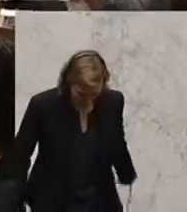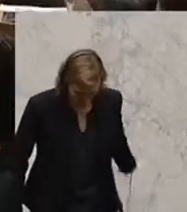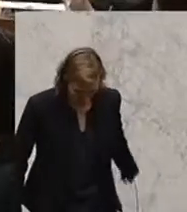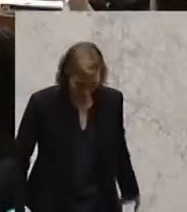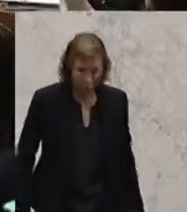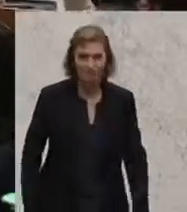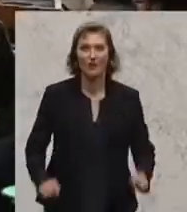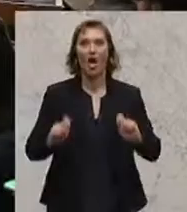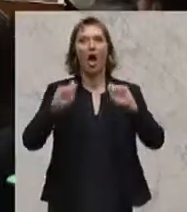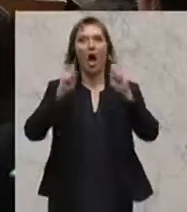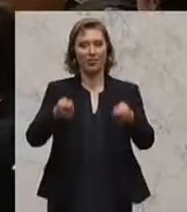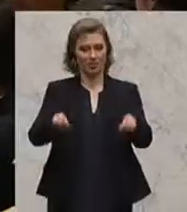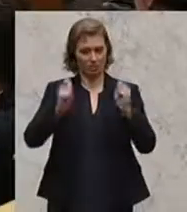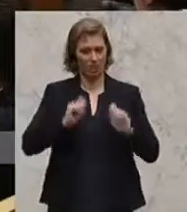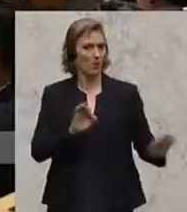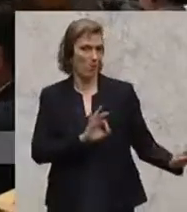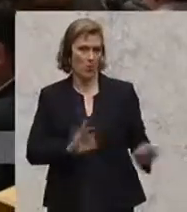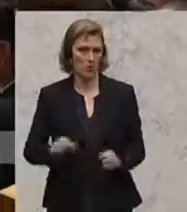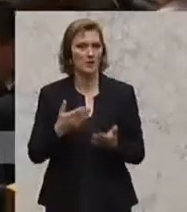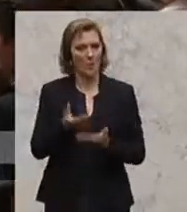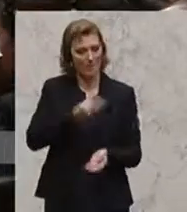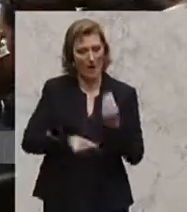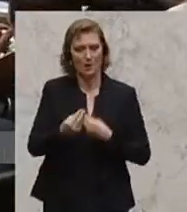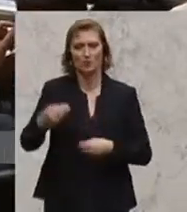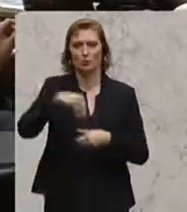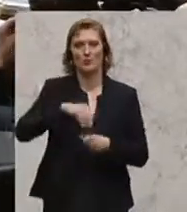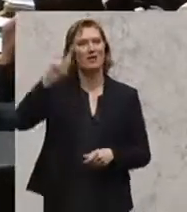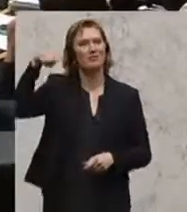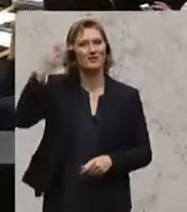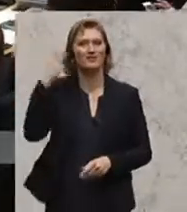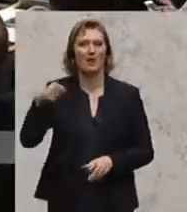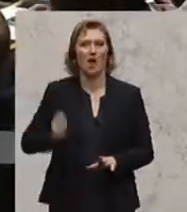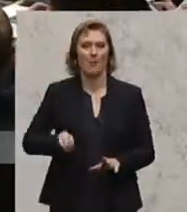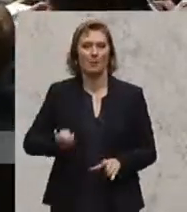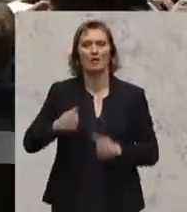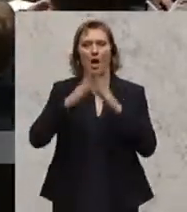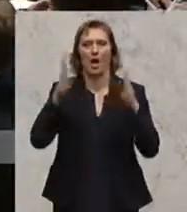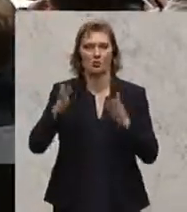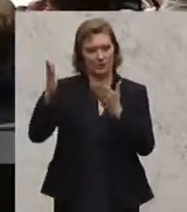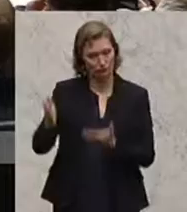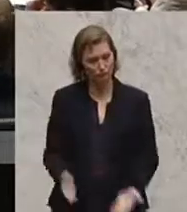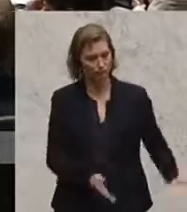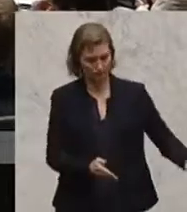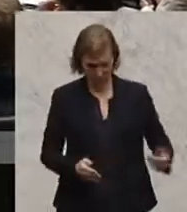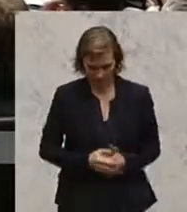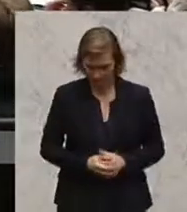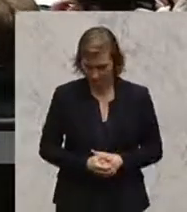Einreise auch über das Mittelmeer fordert Sigrid Maurer von den Grünen per soeben eingebrachten